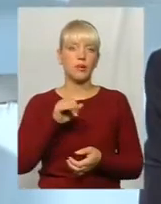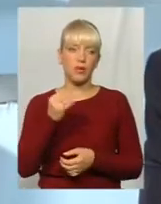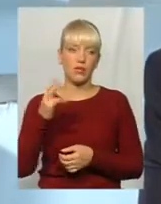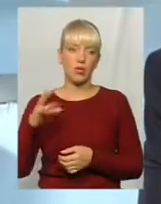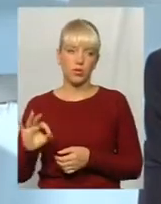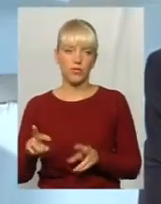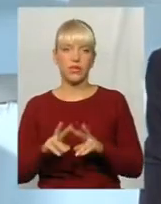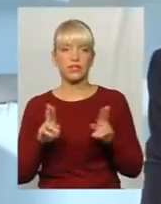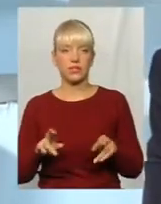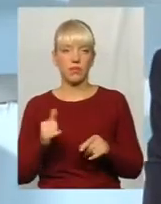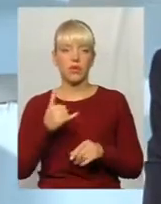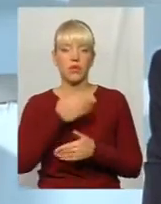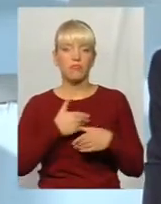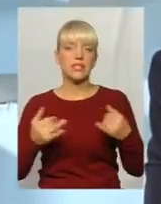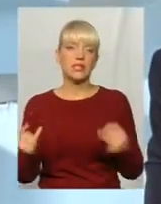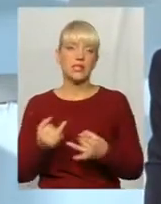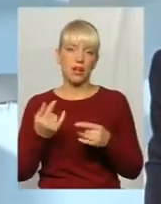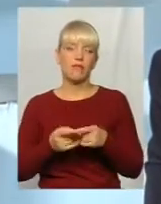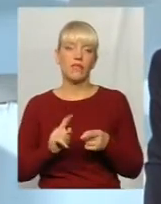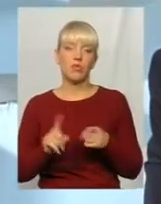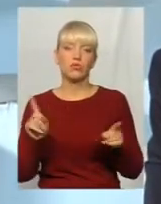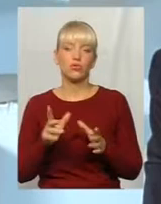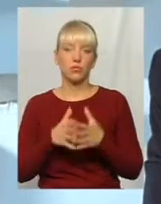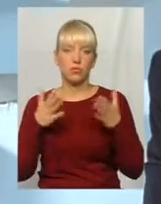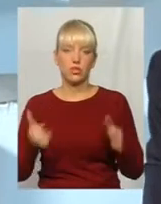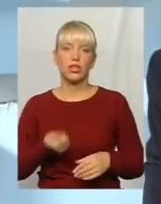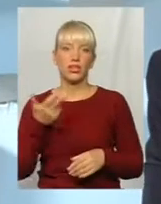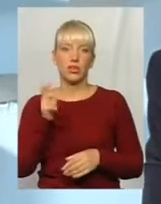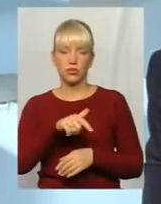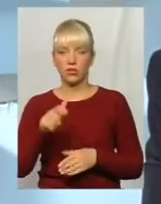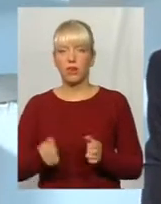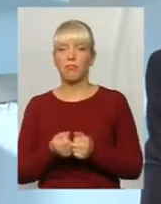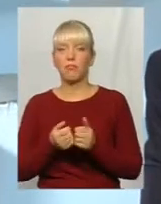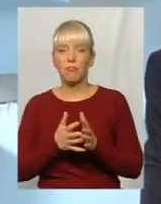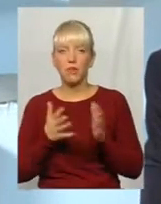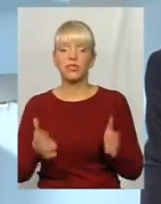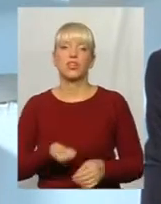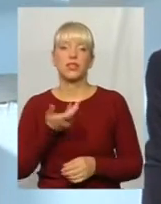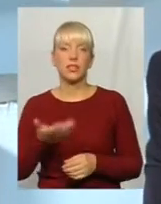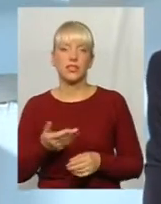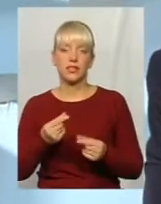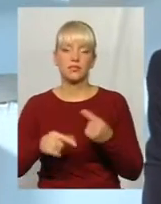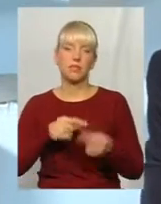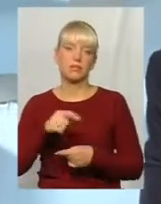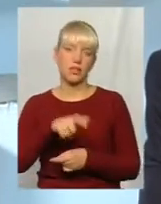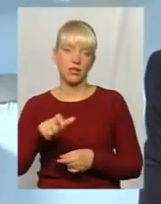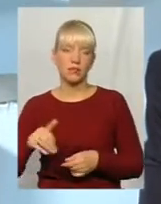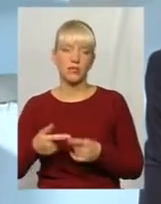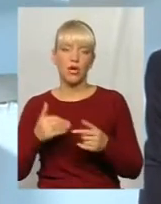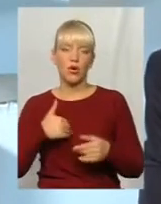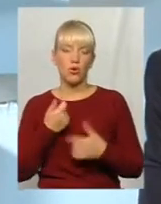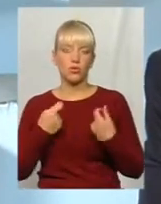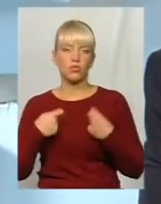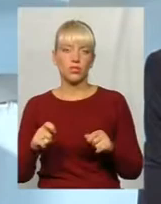ми зацікавлені в тому, щоб більша кількість людей, більша кількість підприємців дізнавалися про те, що ми хочемо здати